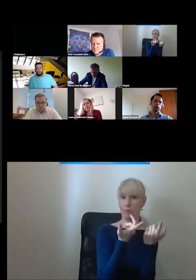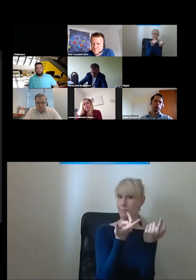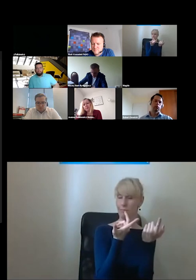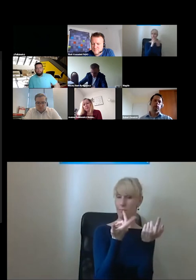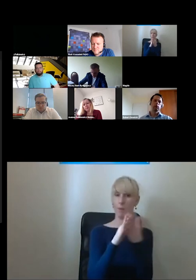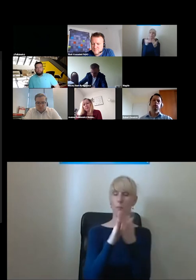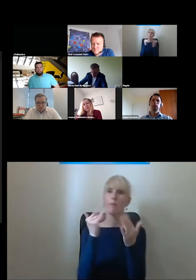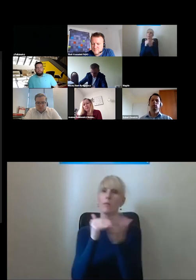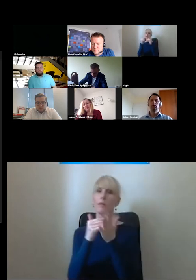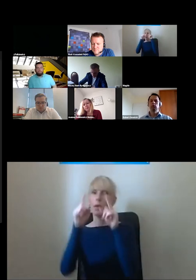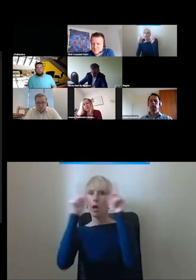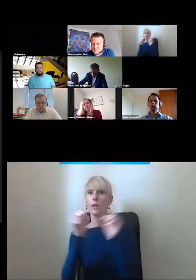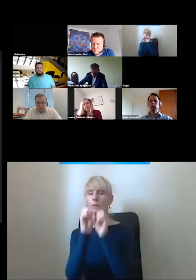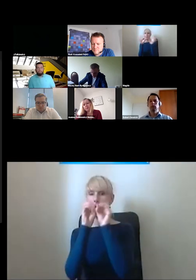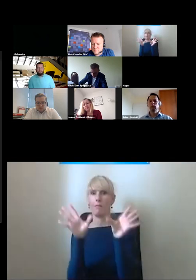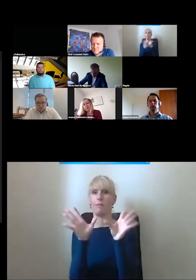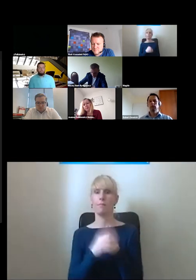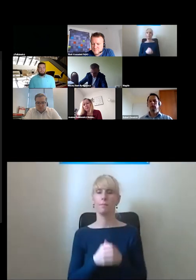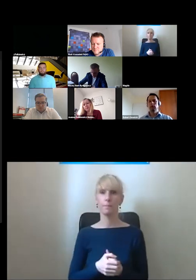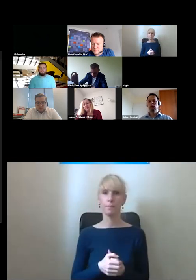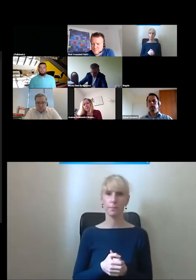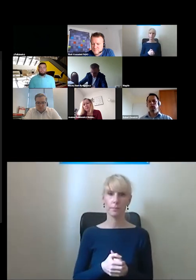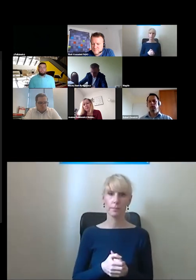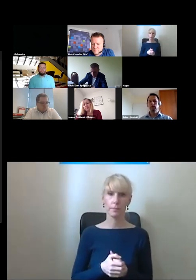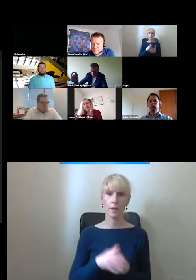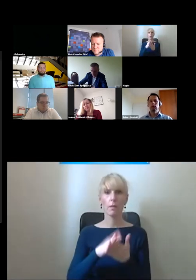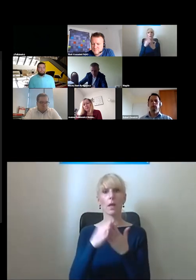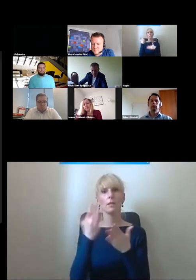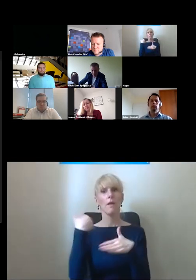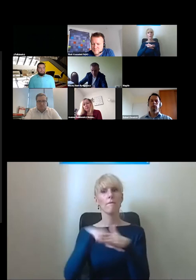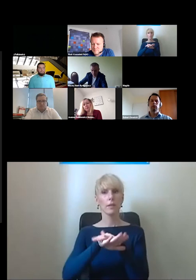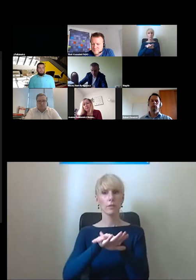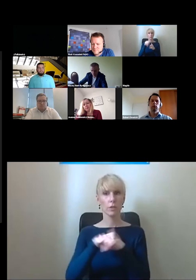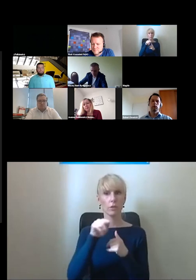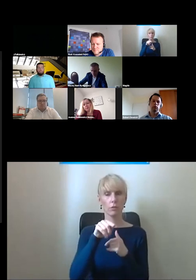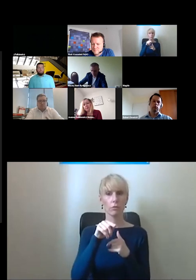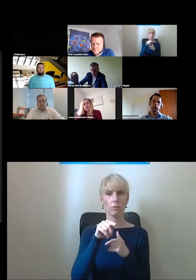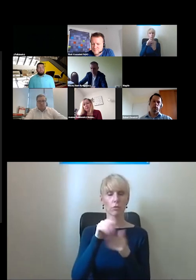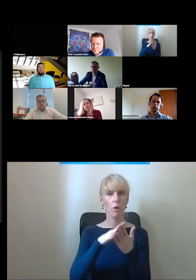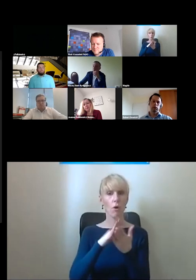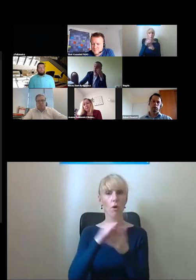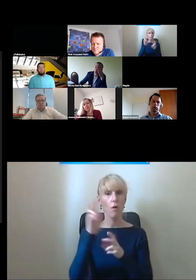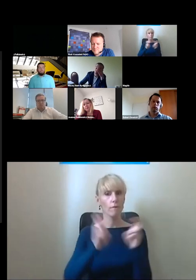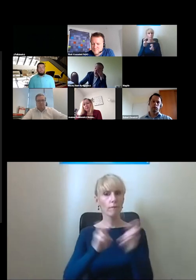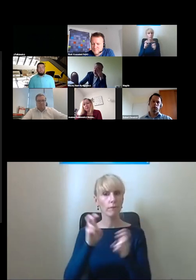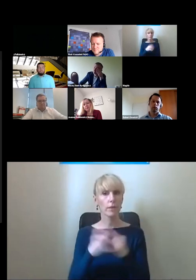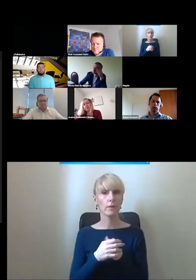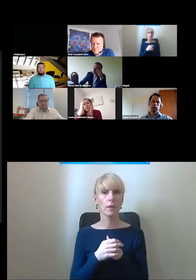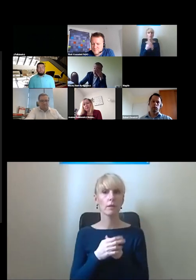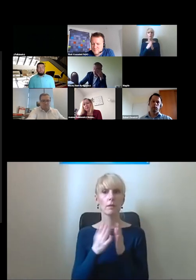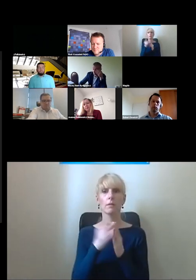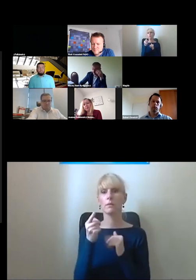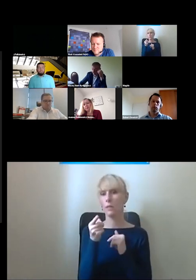jest jaśniejszy tutaj mamy już wejście do windy i moim celem było pokazać jak wygląda